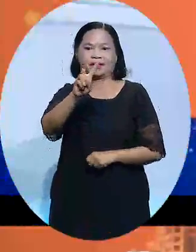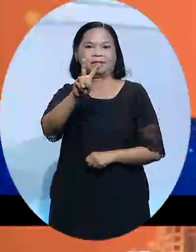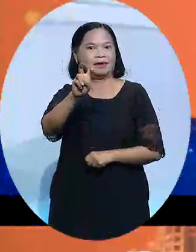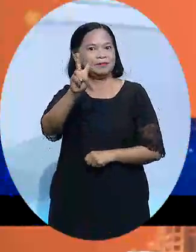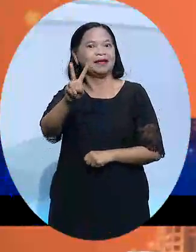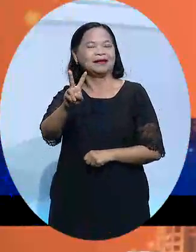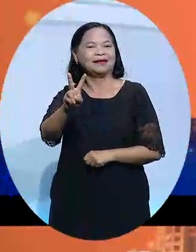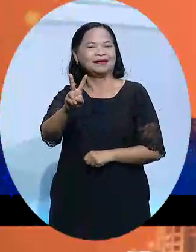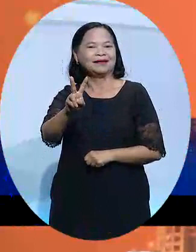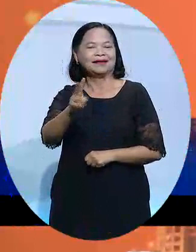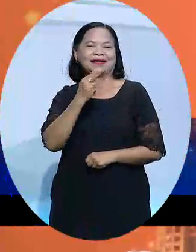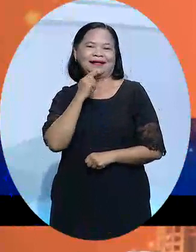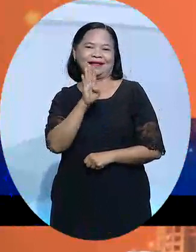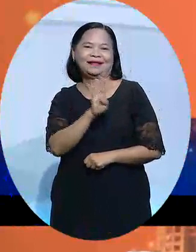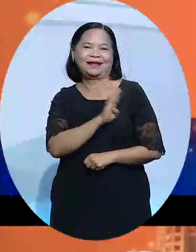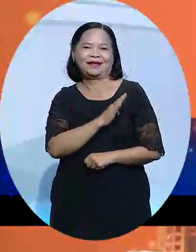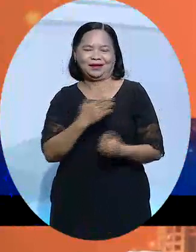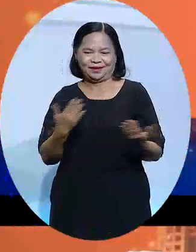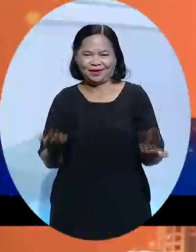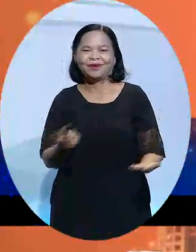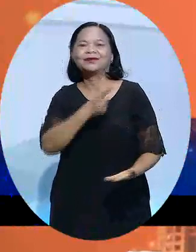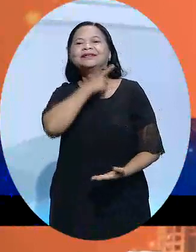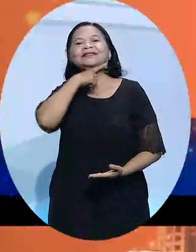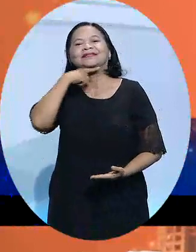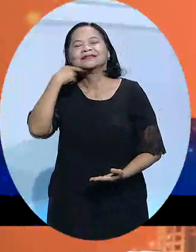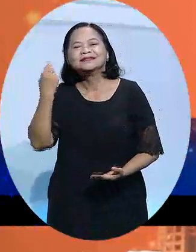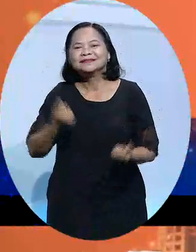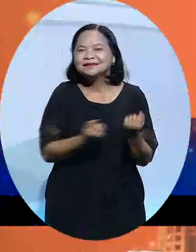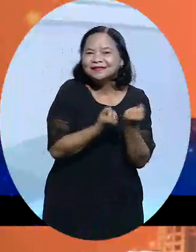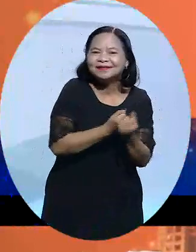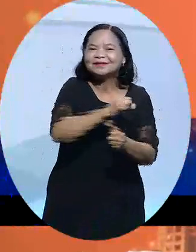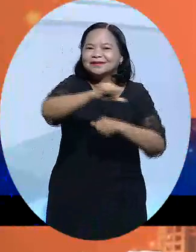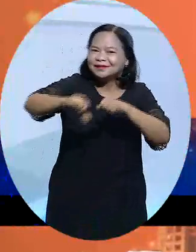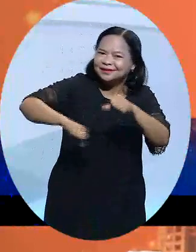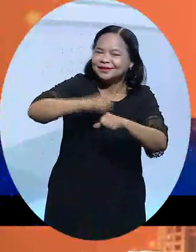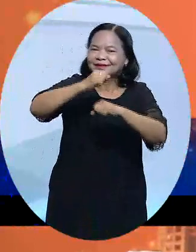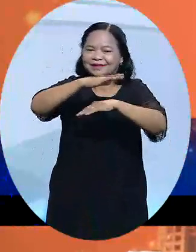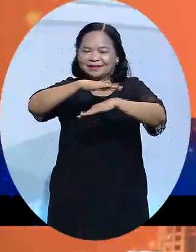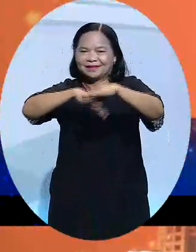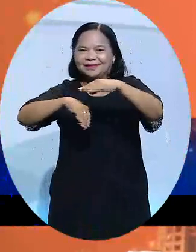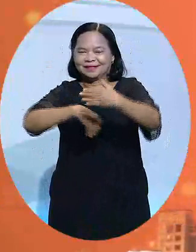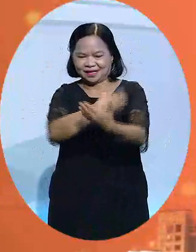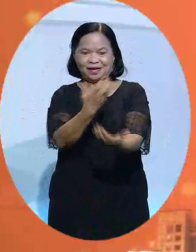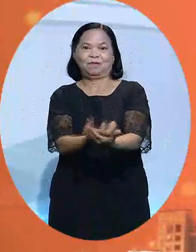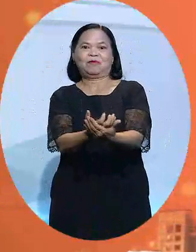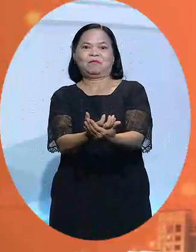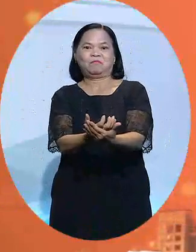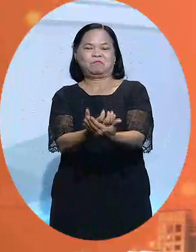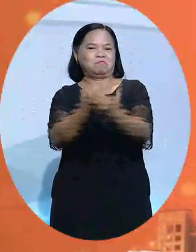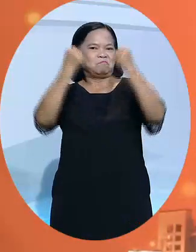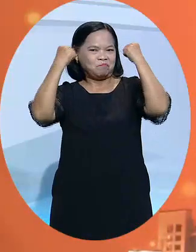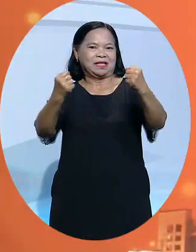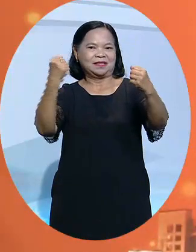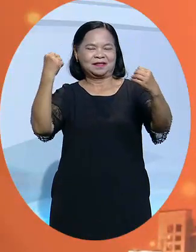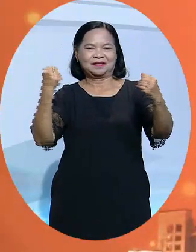thì các anh em cũng ngồi đây cam kết với nhau sẽ đẩy mạnh cái hoạt động, xây dựng cái cộng đồng lớn mạnh hơn, chăm lo đến